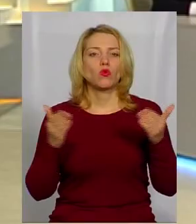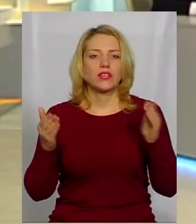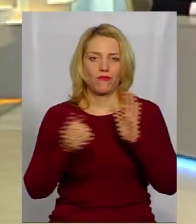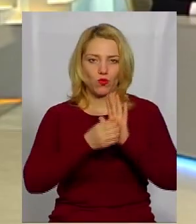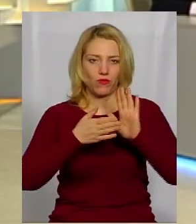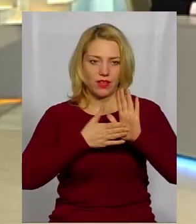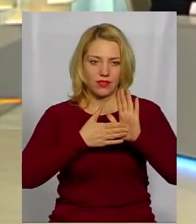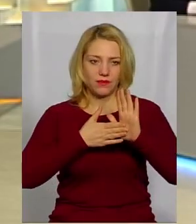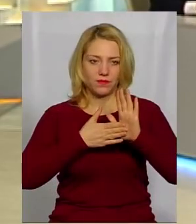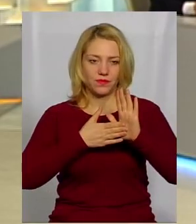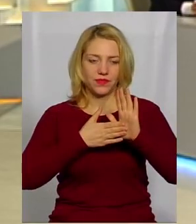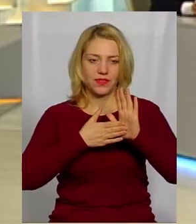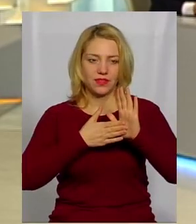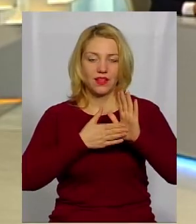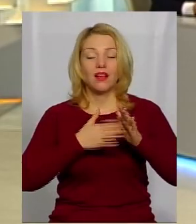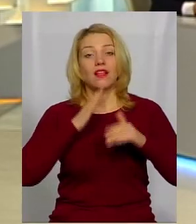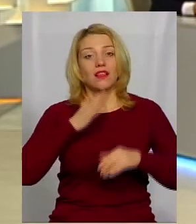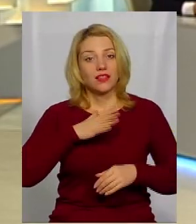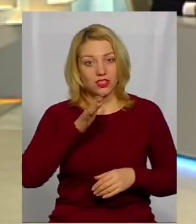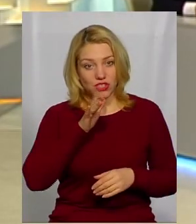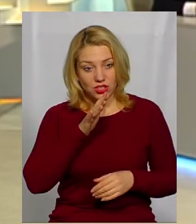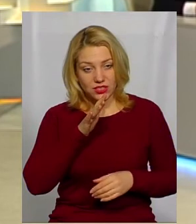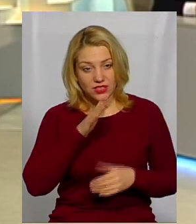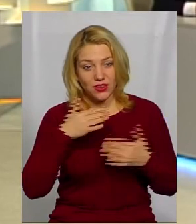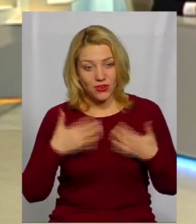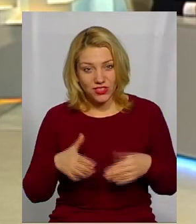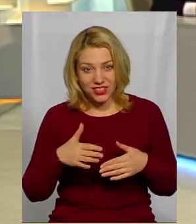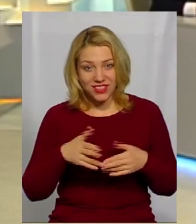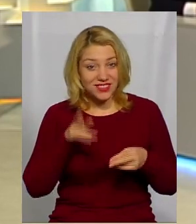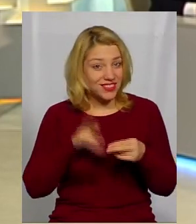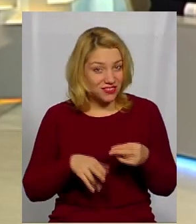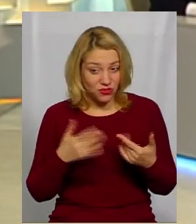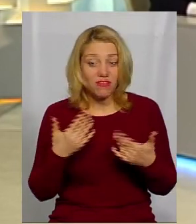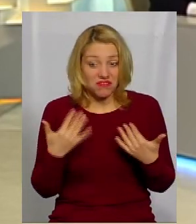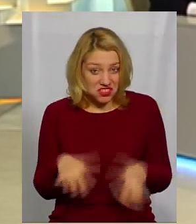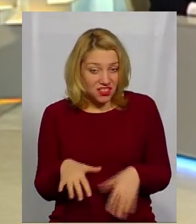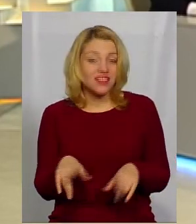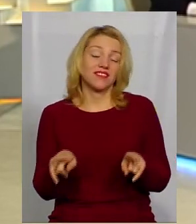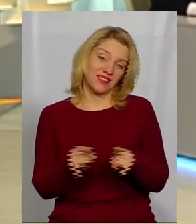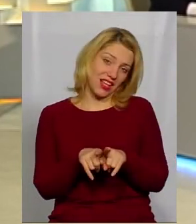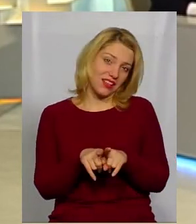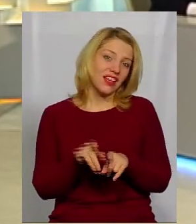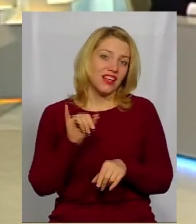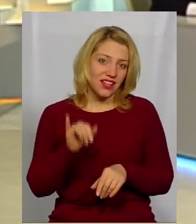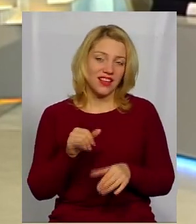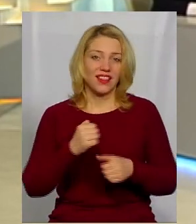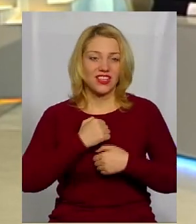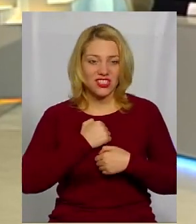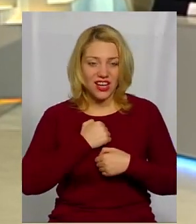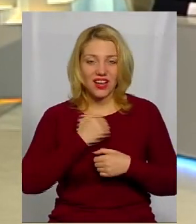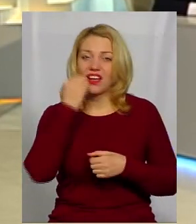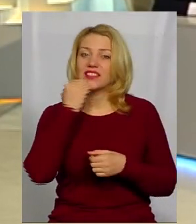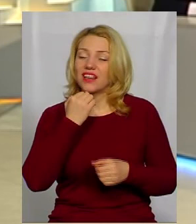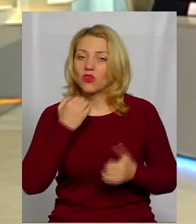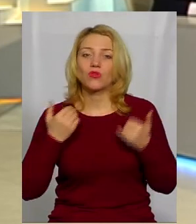Так, вже на цьому етапі. Наш час вже вижився так швидко, так. На жаль, дякую